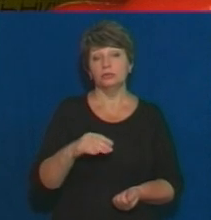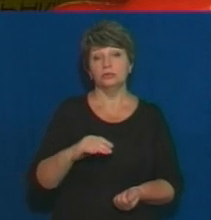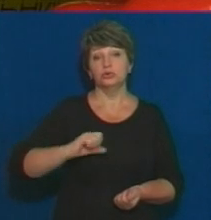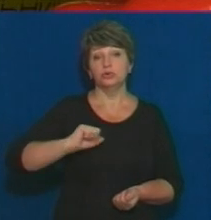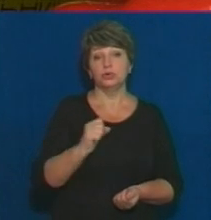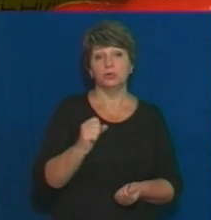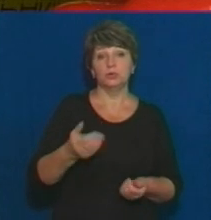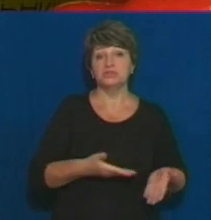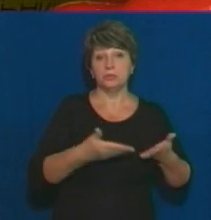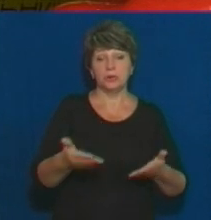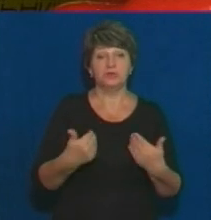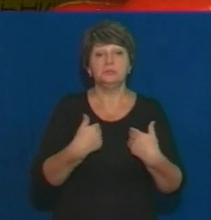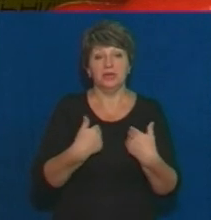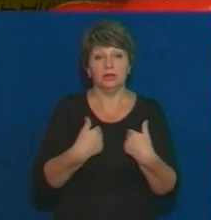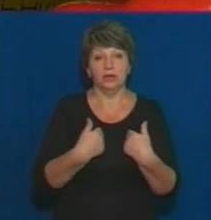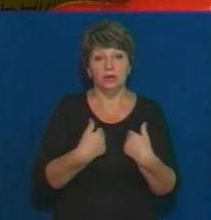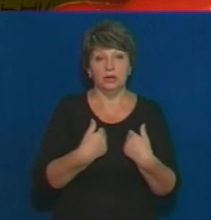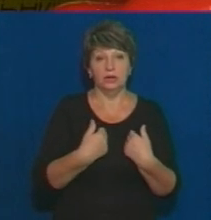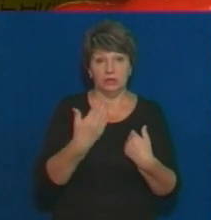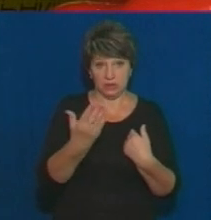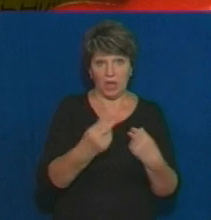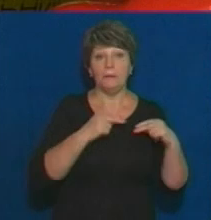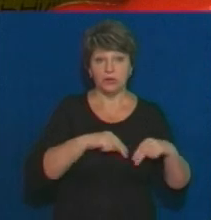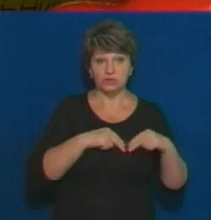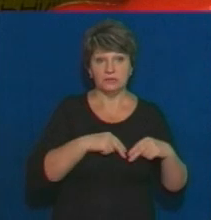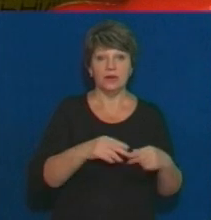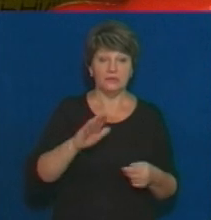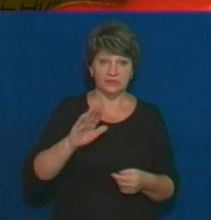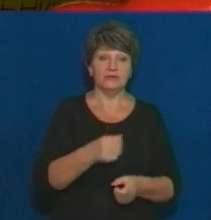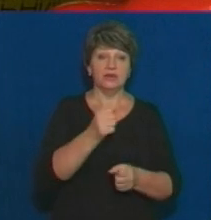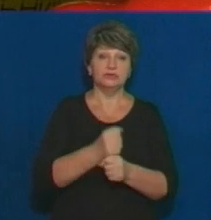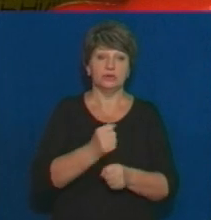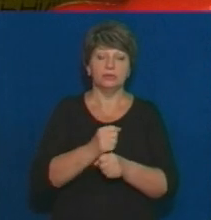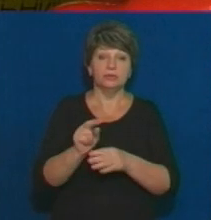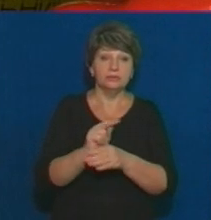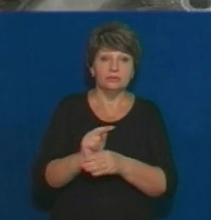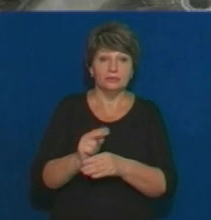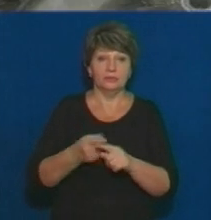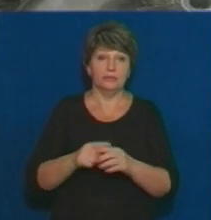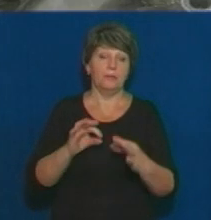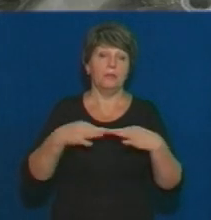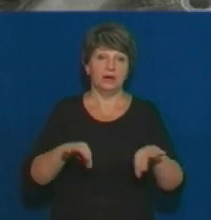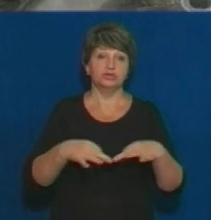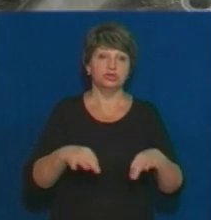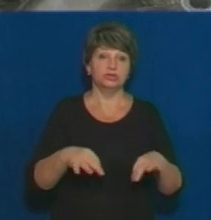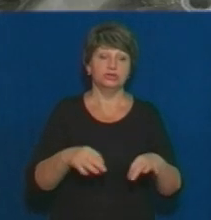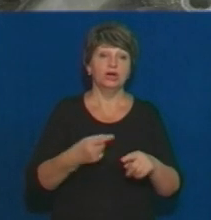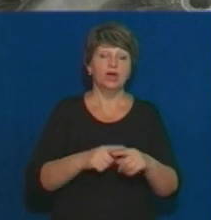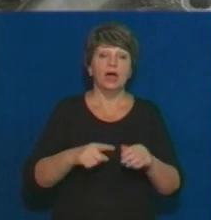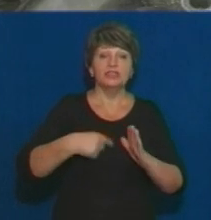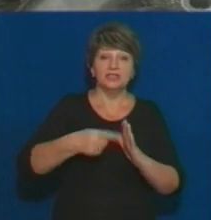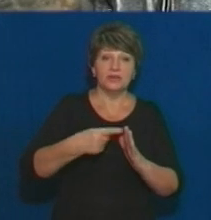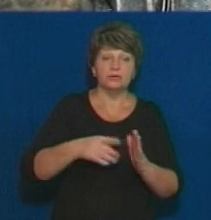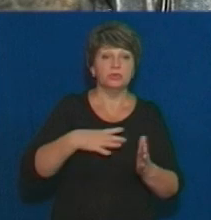запросив мене, каже, що хто, ти на ній працював, давай, каже, зробимо цю машину. Ну, давай, зробимо. Двигун автомобіля був